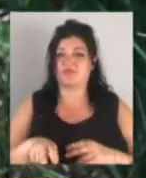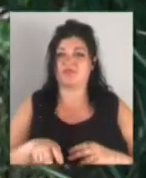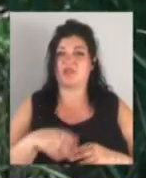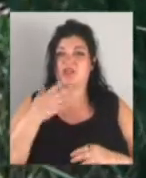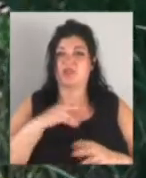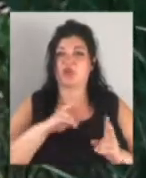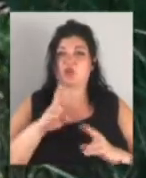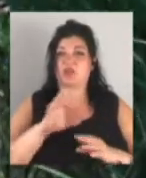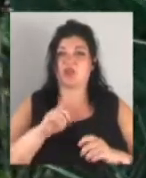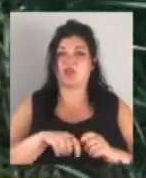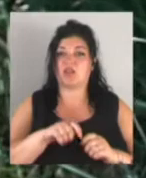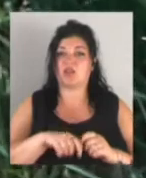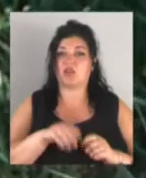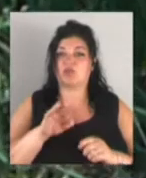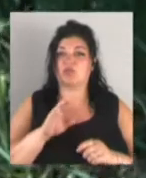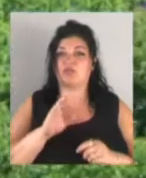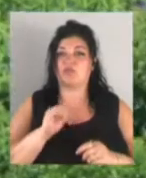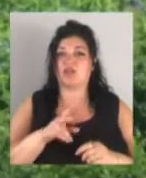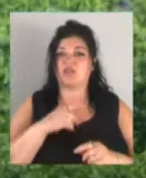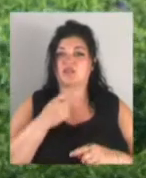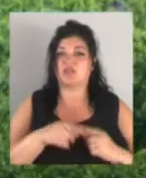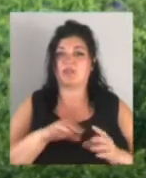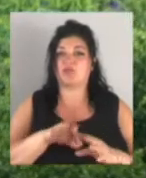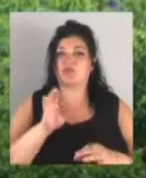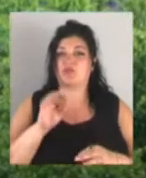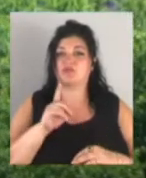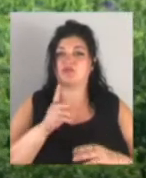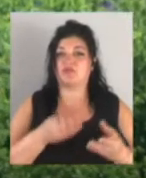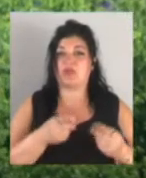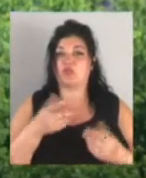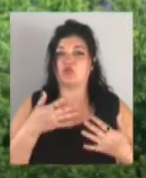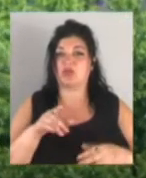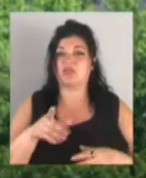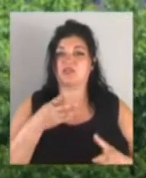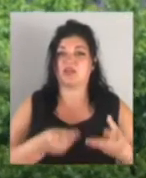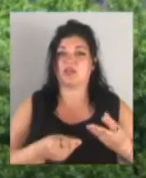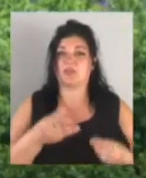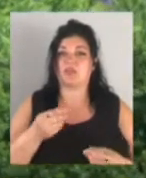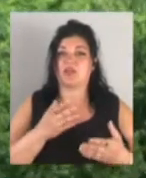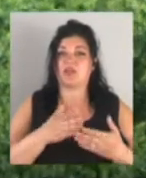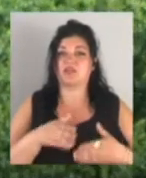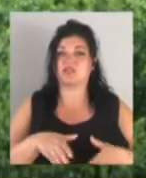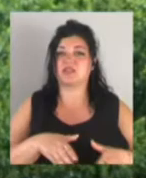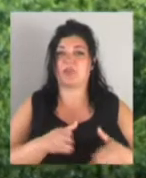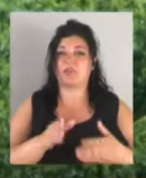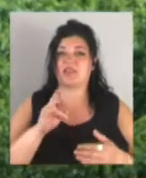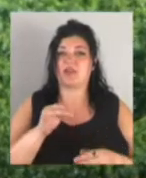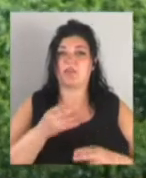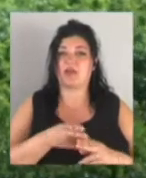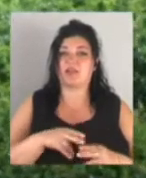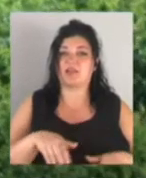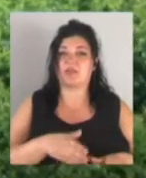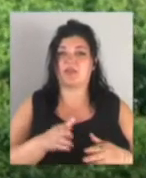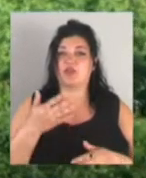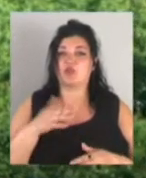контролює, то так завжди получается. Там вже затоптали, є тропинки, ми по цій тропинці вже йдемо.